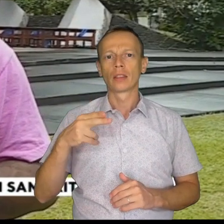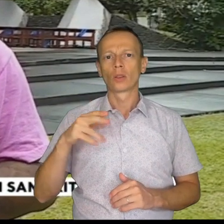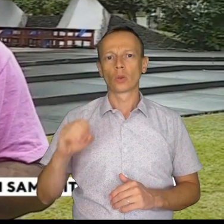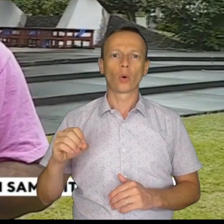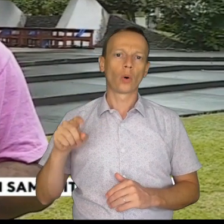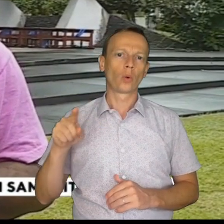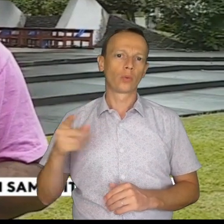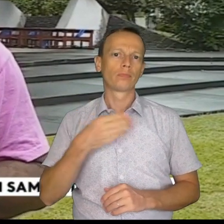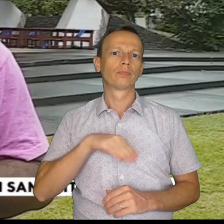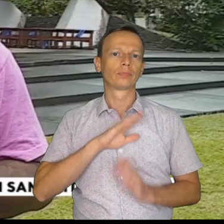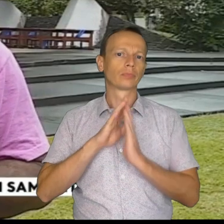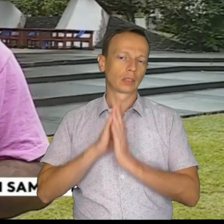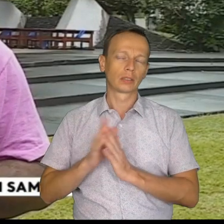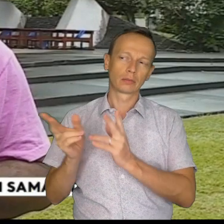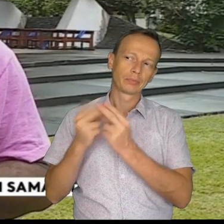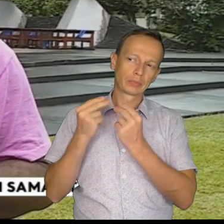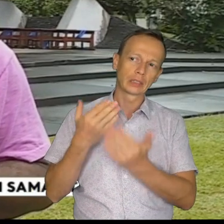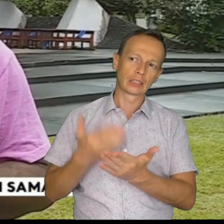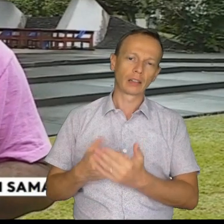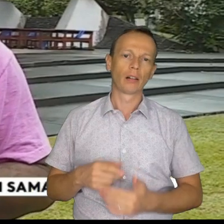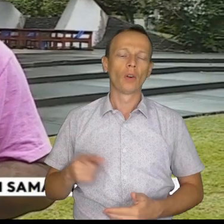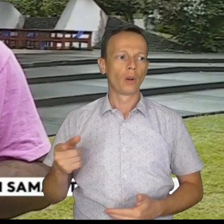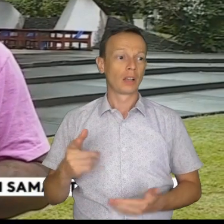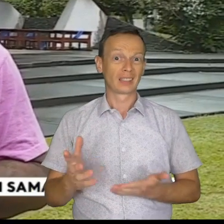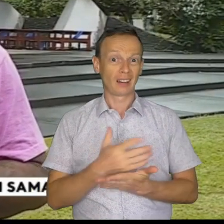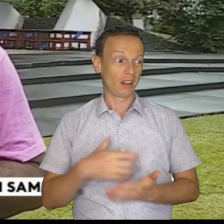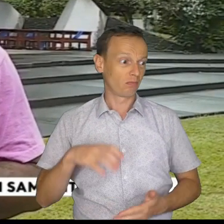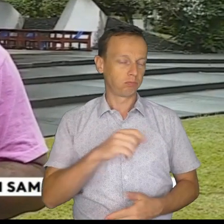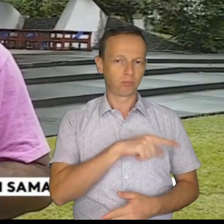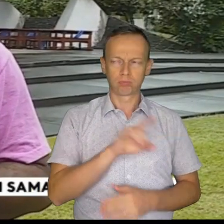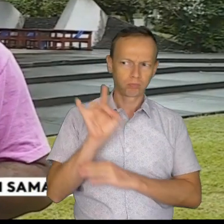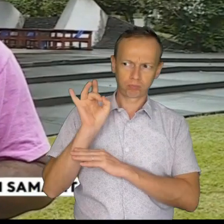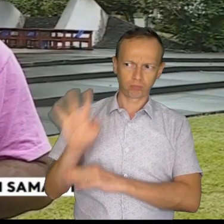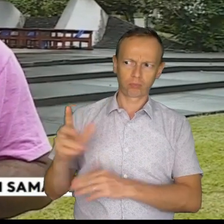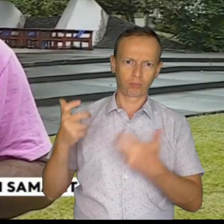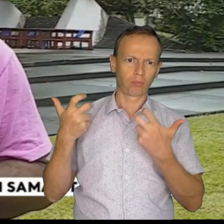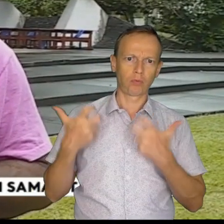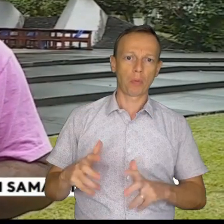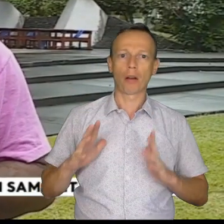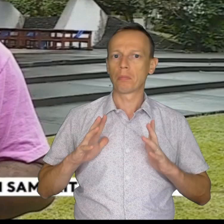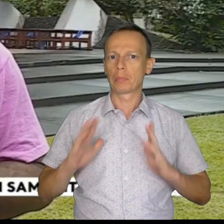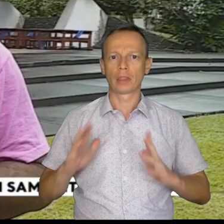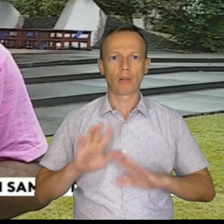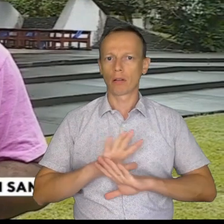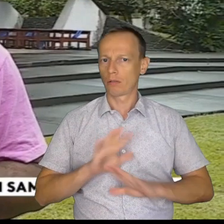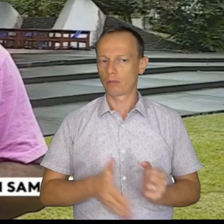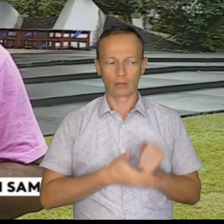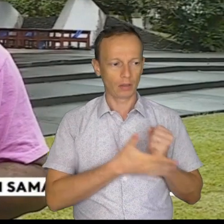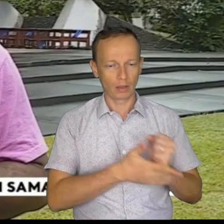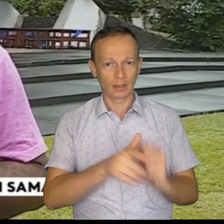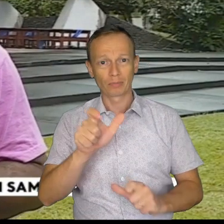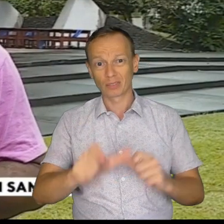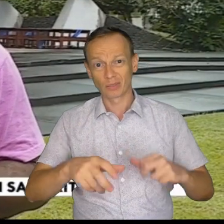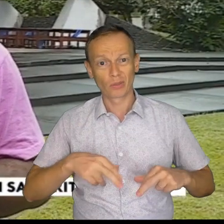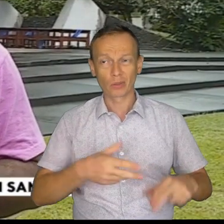Pepe Teihoudi n'a jamais voulu accepter une quelconque rémunération contre les services qu'il offrait auprès des plus démunis qui errent dans la